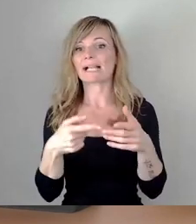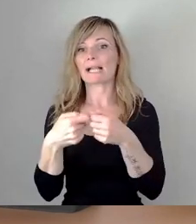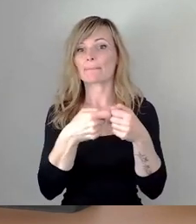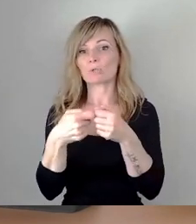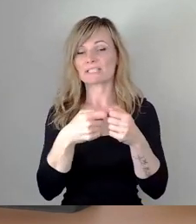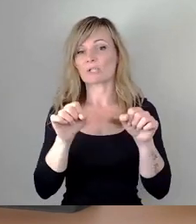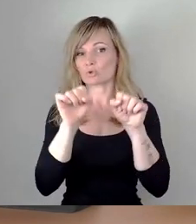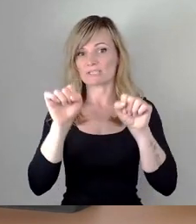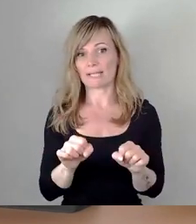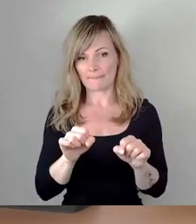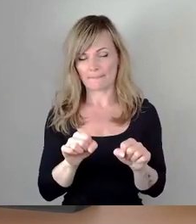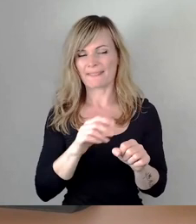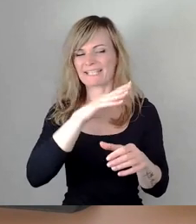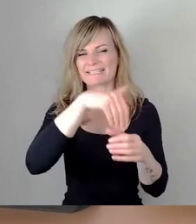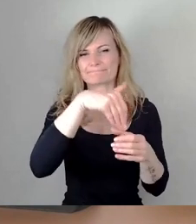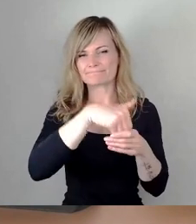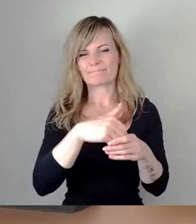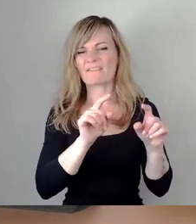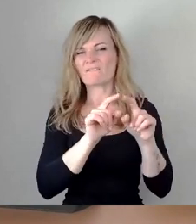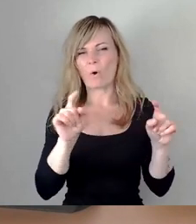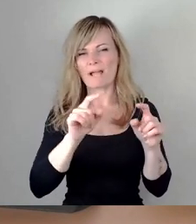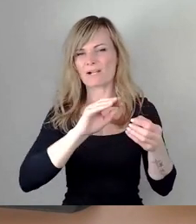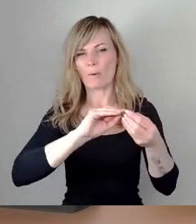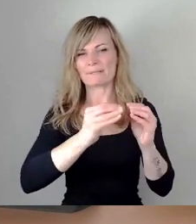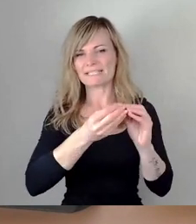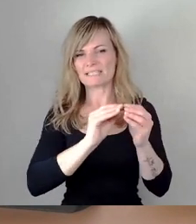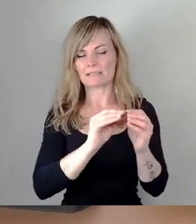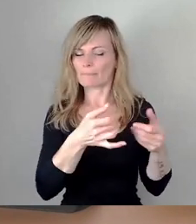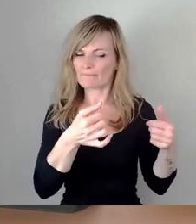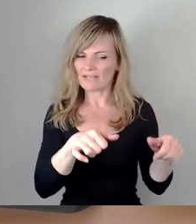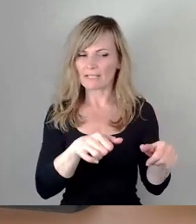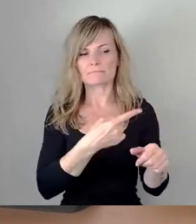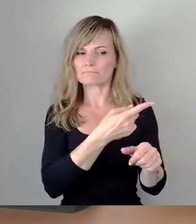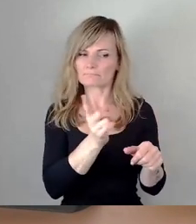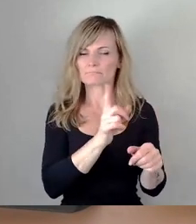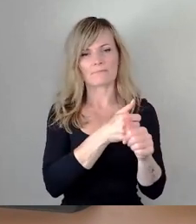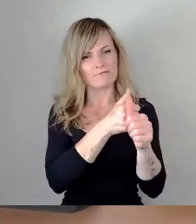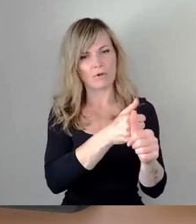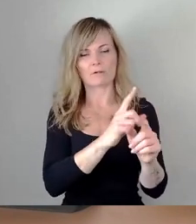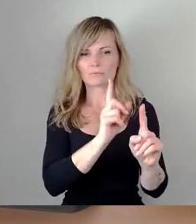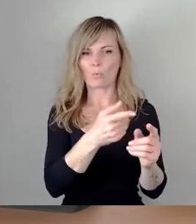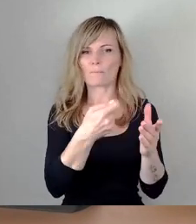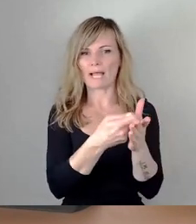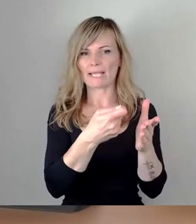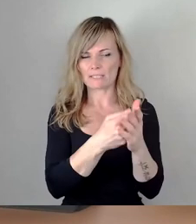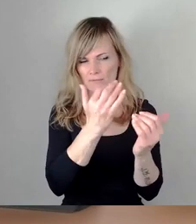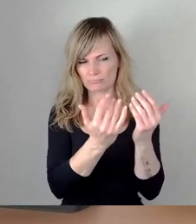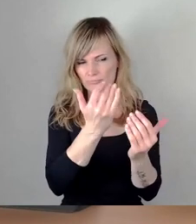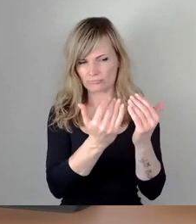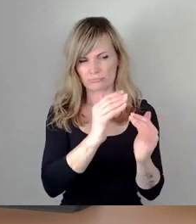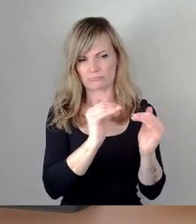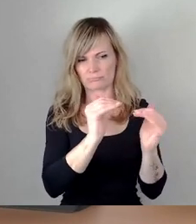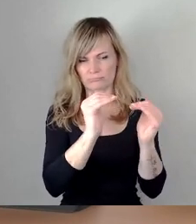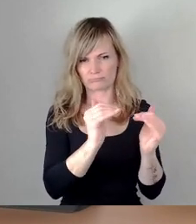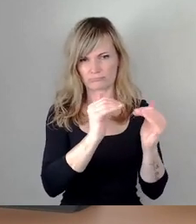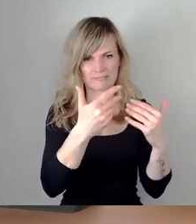komplizierte Formel dahinter, die verpflichtend ist, nach der der Preis gleitend berechnet wird. Die ist auch